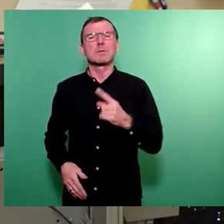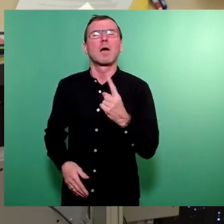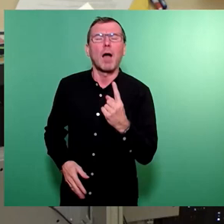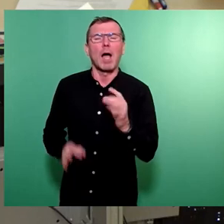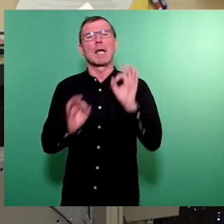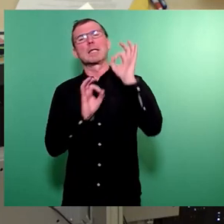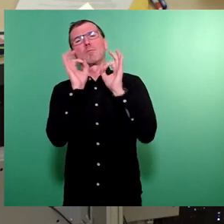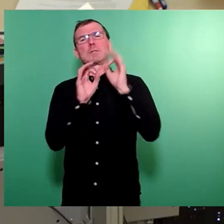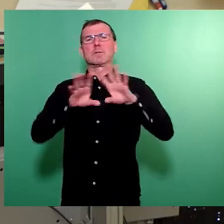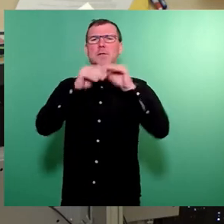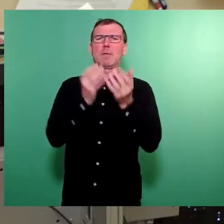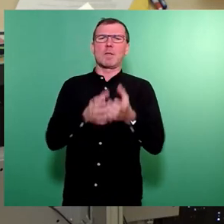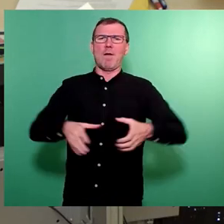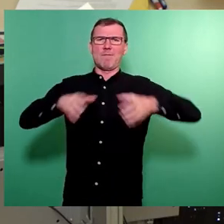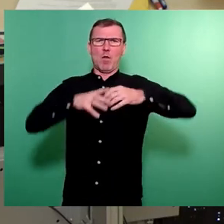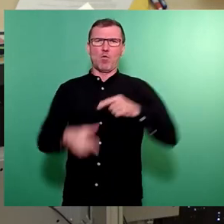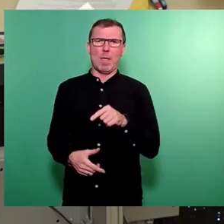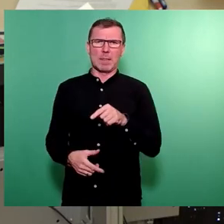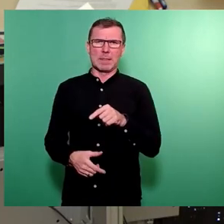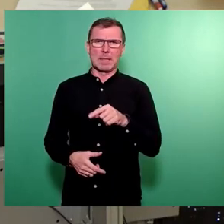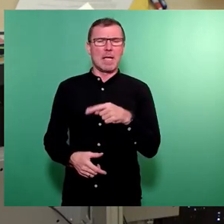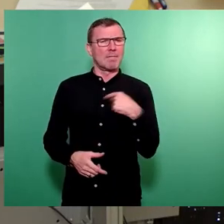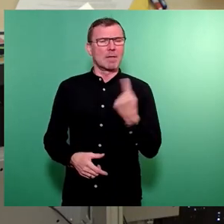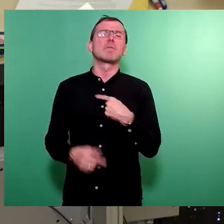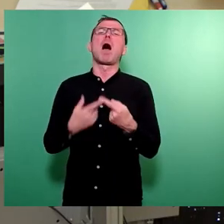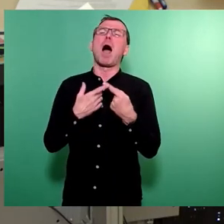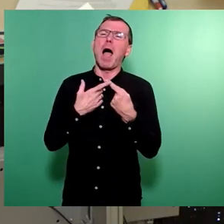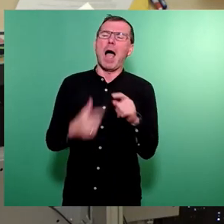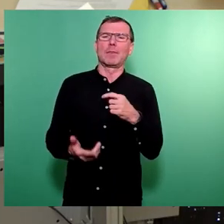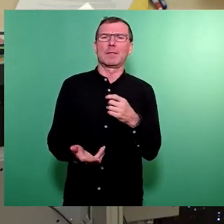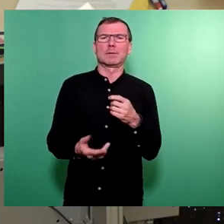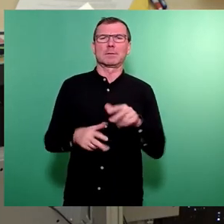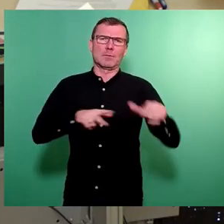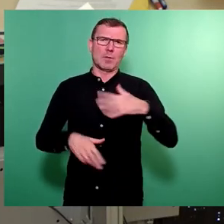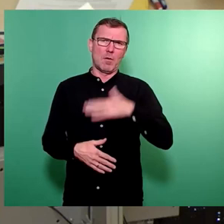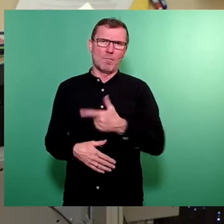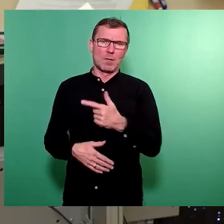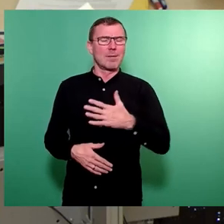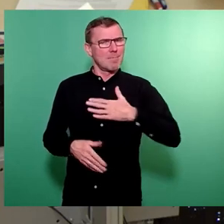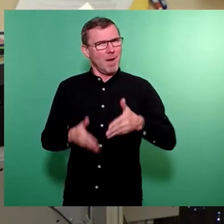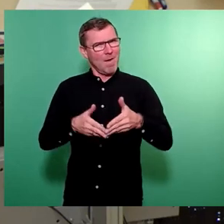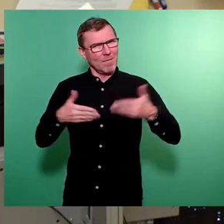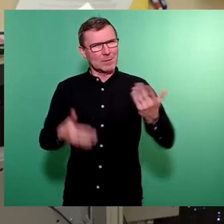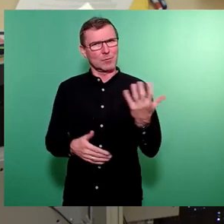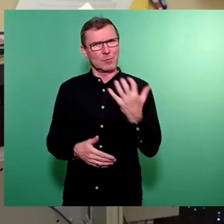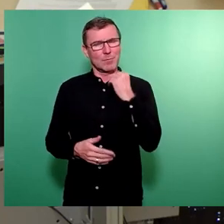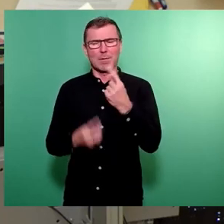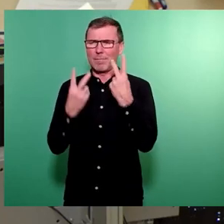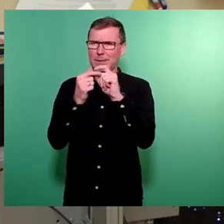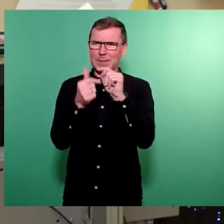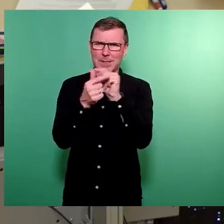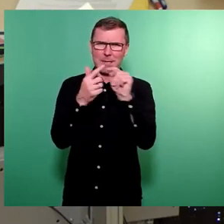Gesamtvolumens des Haushaltes, was wir anders einsetzen wollen. Meiner Fraktion waren dabei einige Themen besonders wichtig,